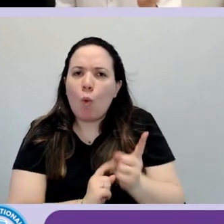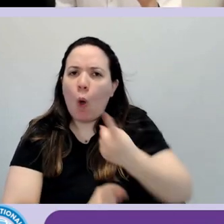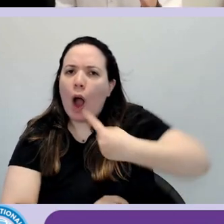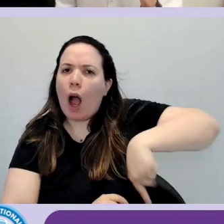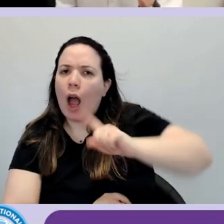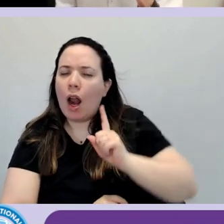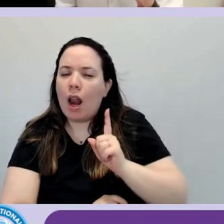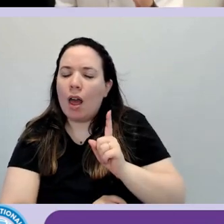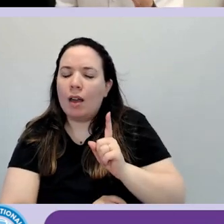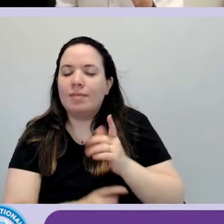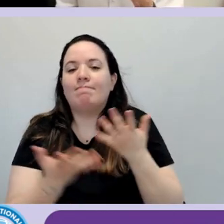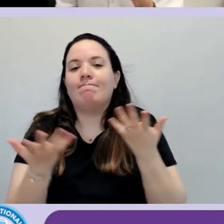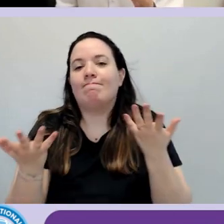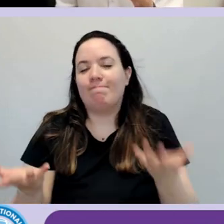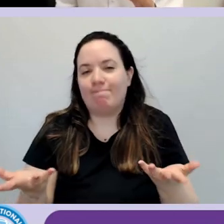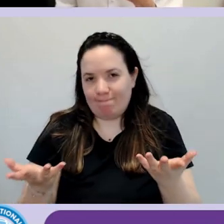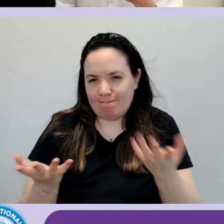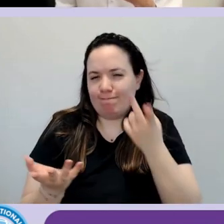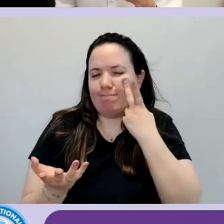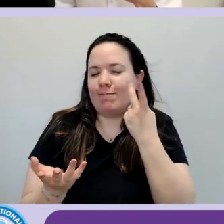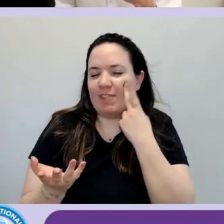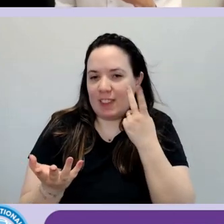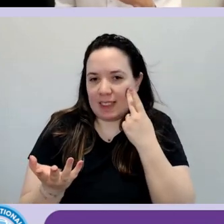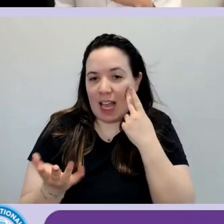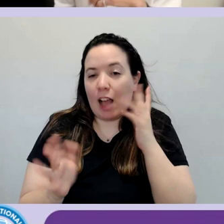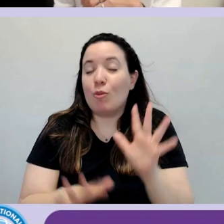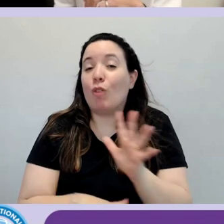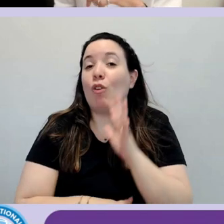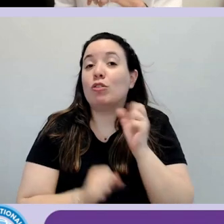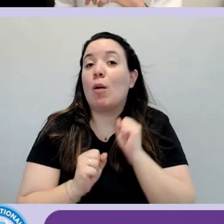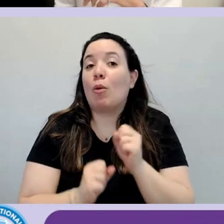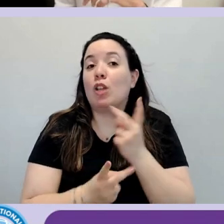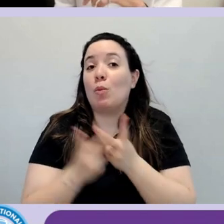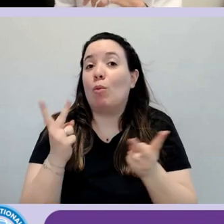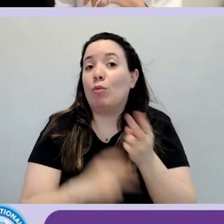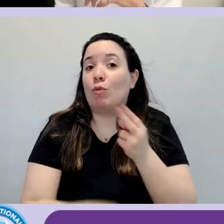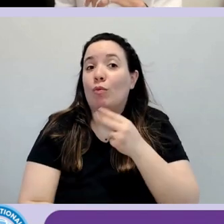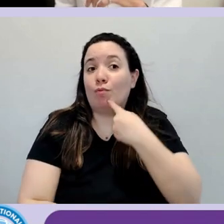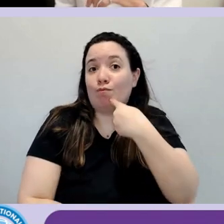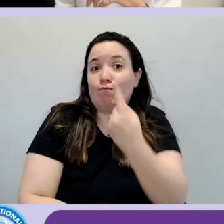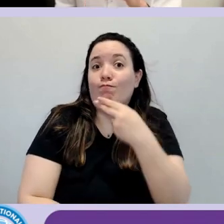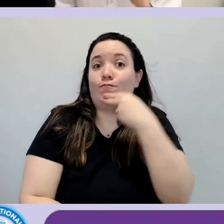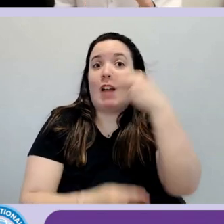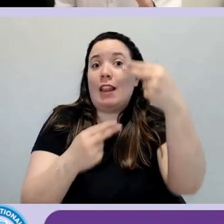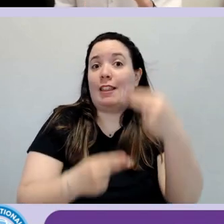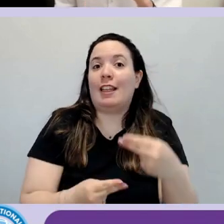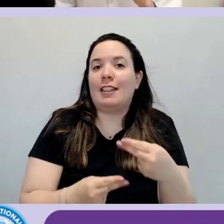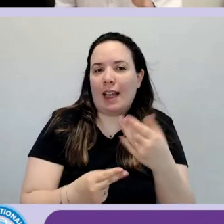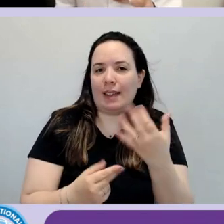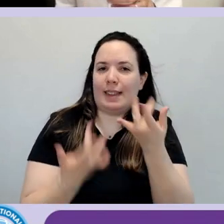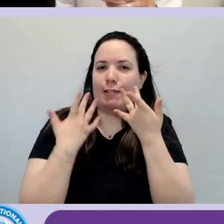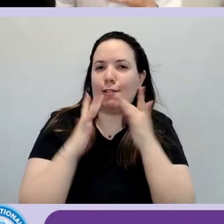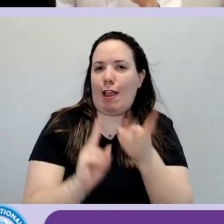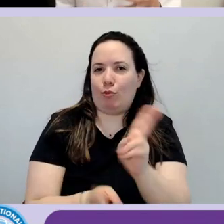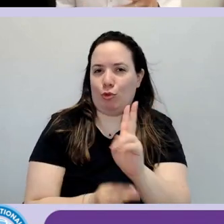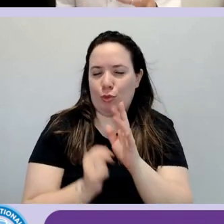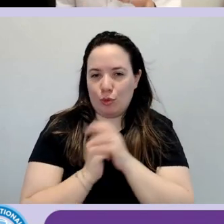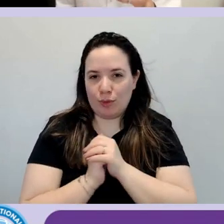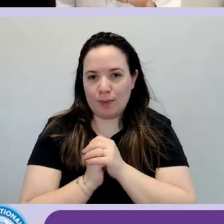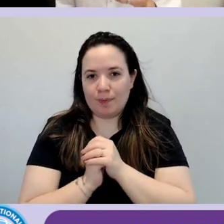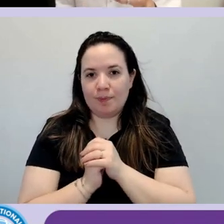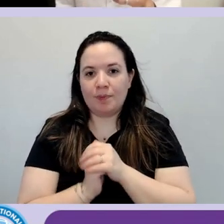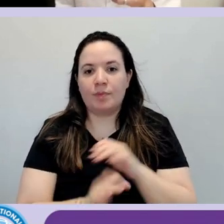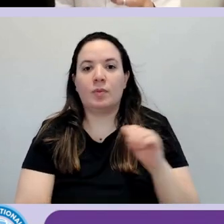Dandogli delle etichette più magari riconosciute. Nella prima fase, che